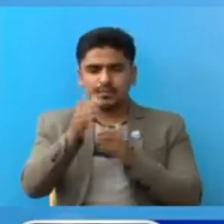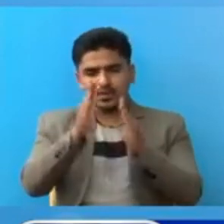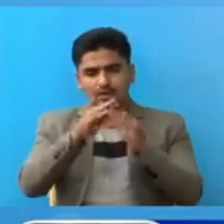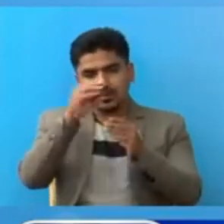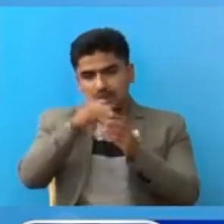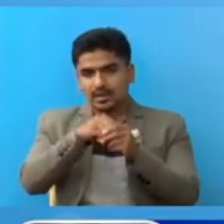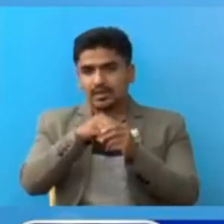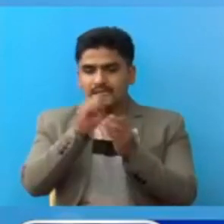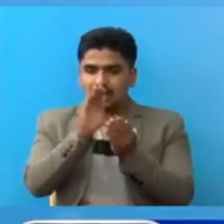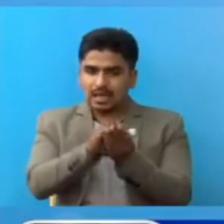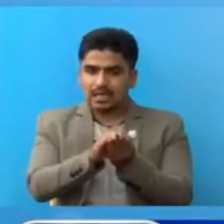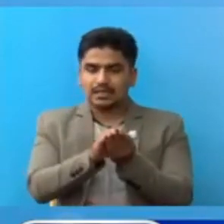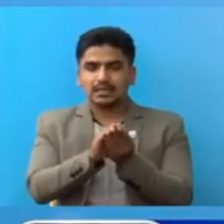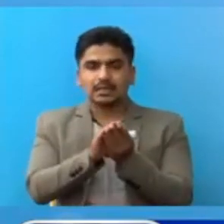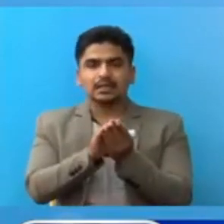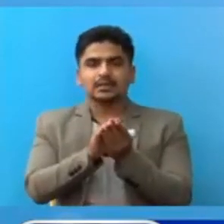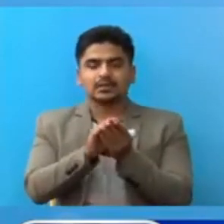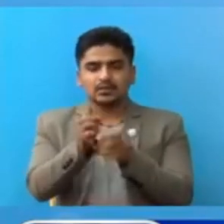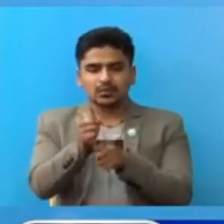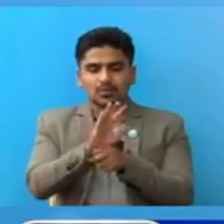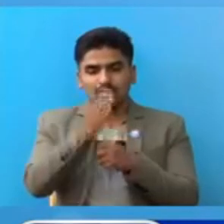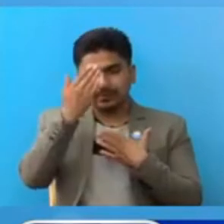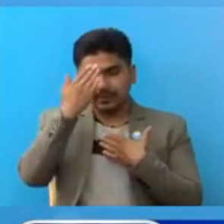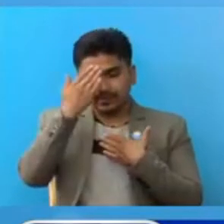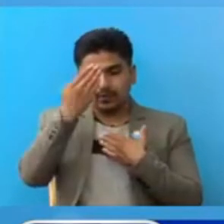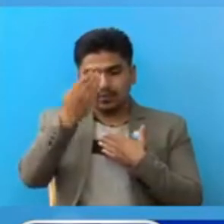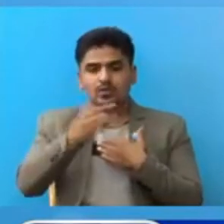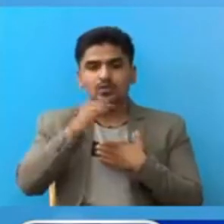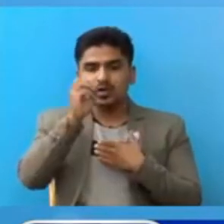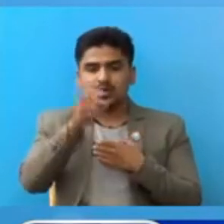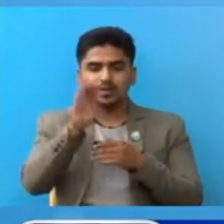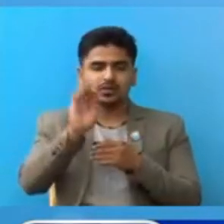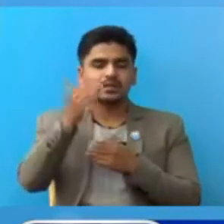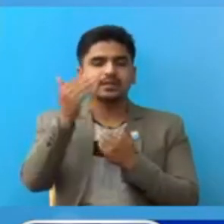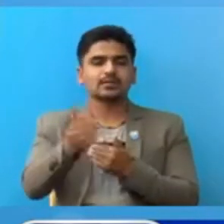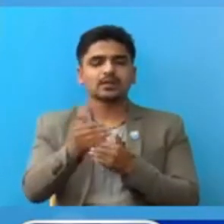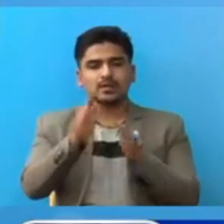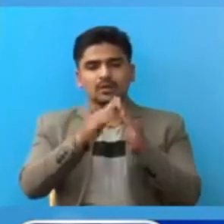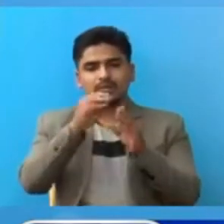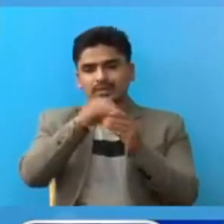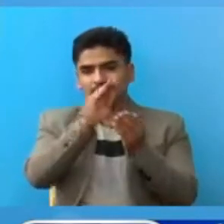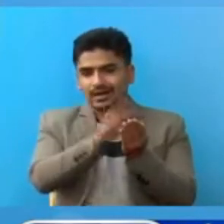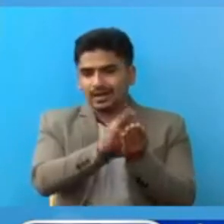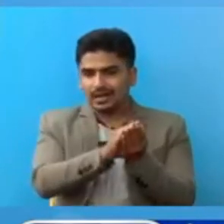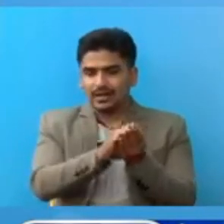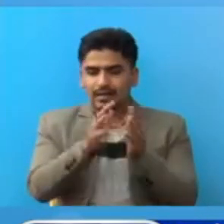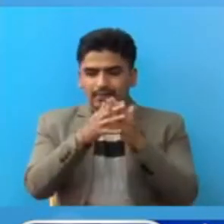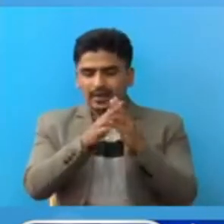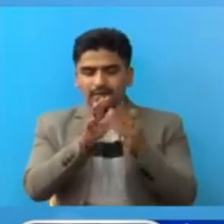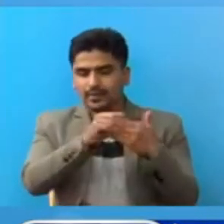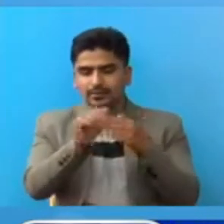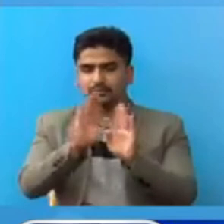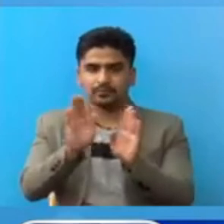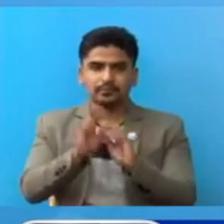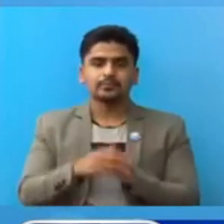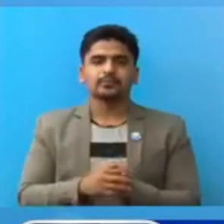में राखने कोरोना संक्रमत हुन नदिन सके सम्म घर में राखी राखने बेड़वार्मा नलई जाने